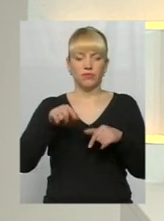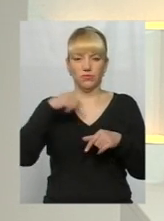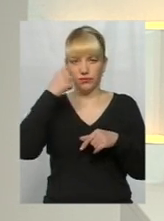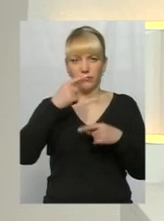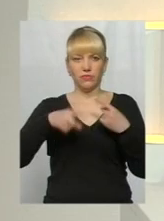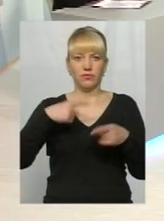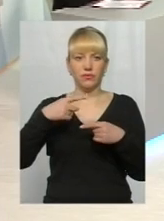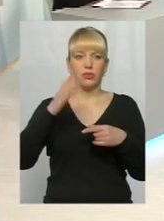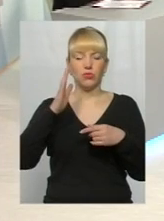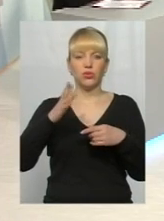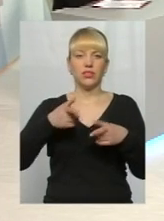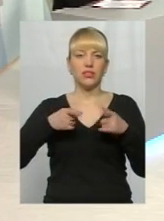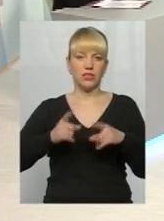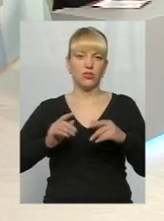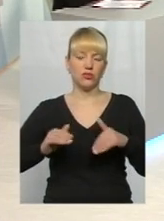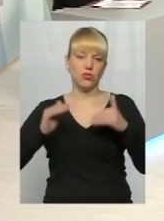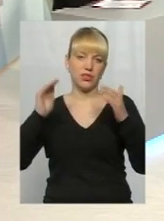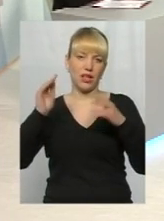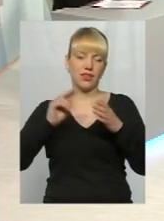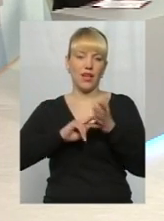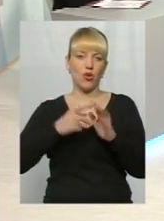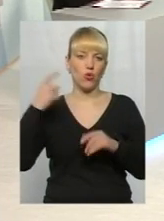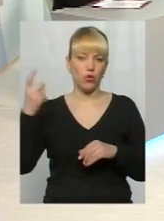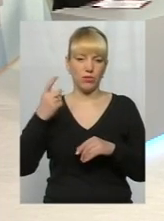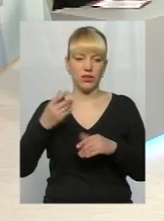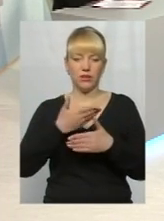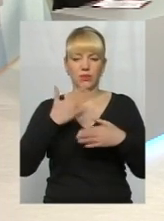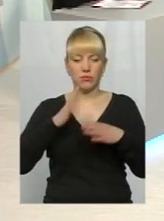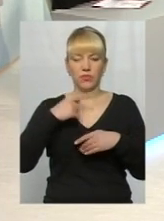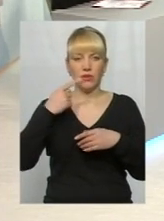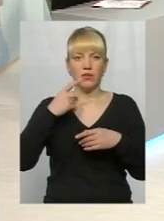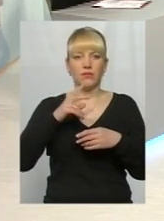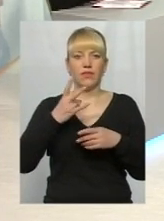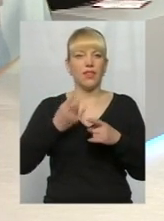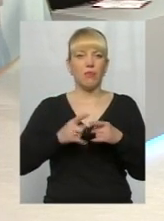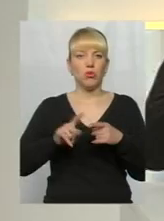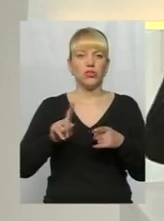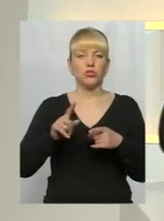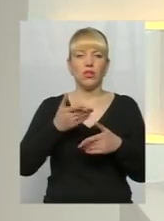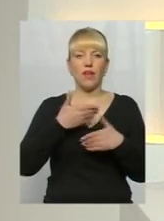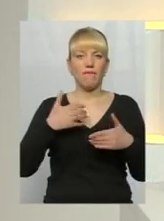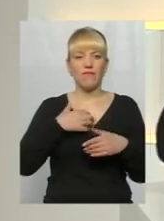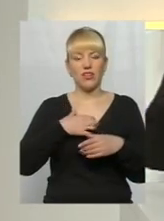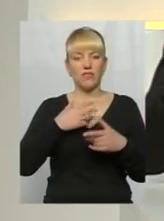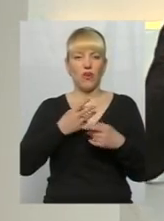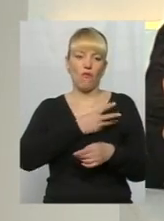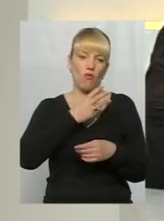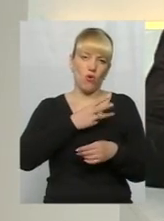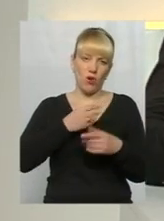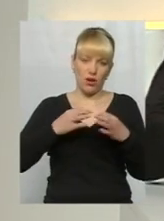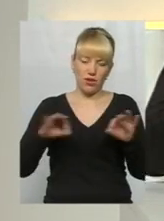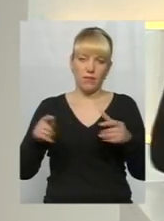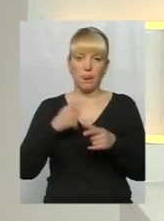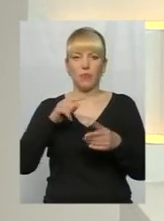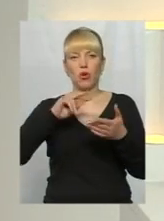дійсно почне зростати економіка. І ми будемо говорити як не про те, що нам важливіше – воля або економічне